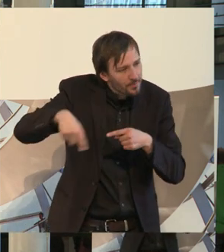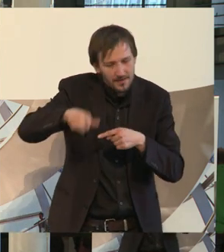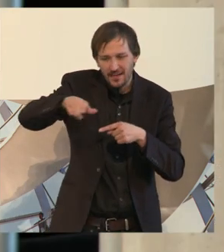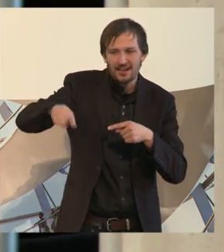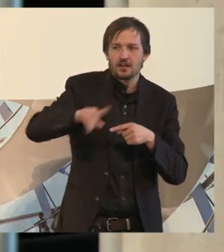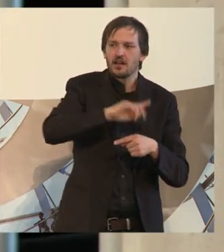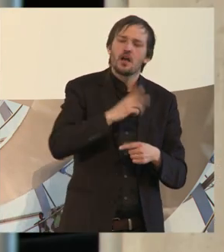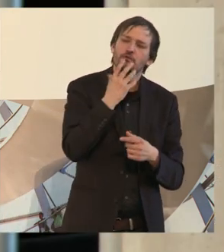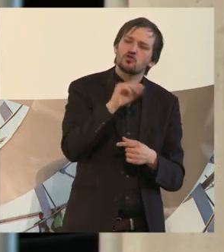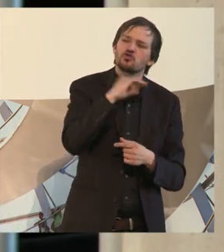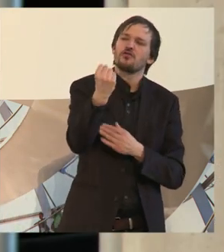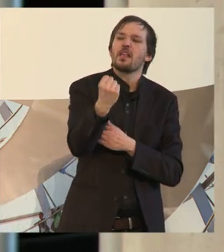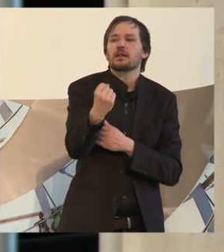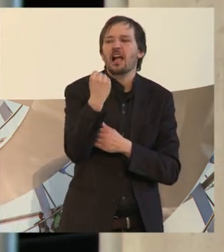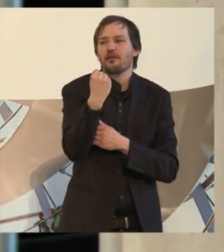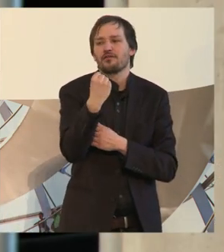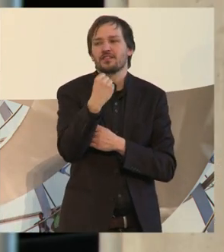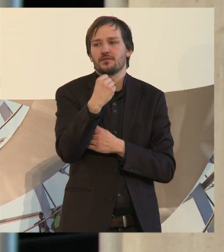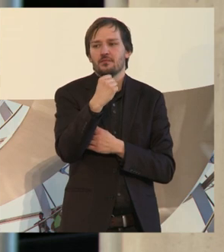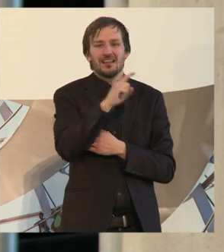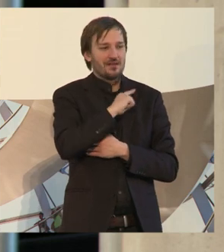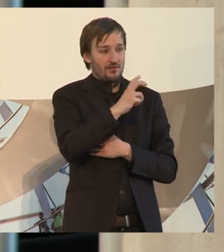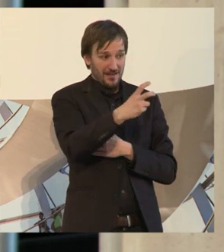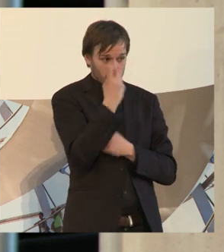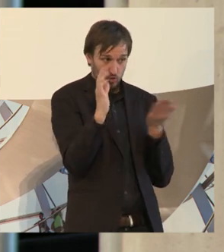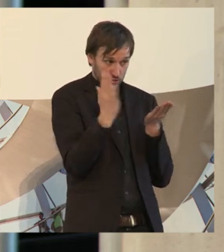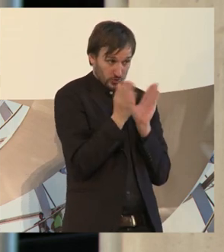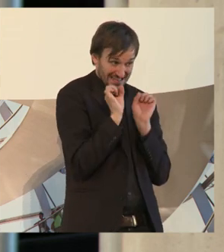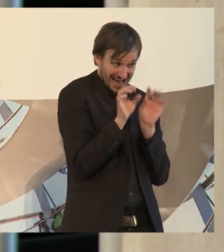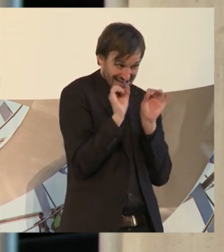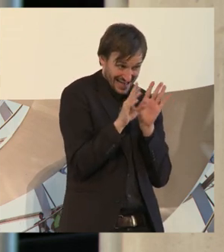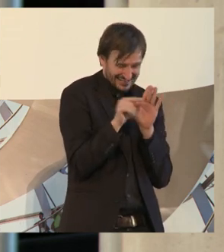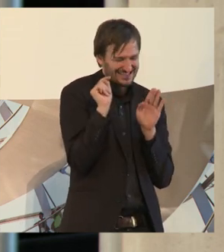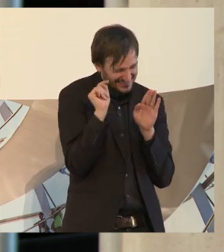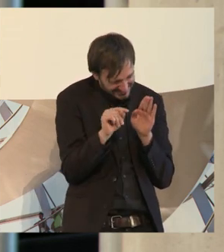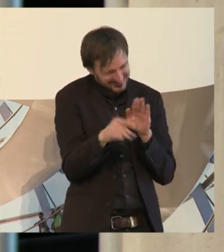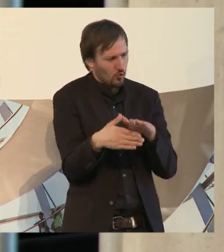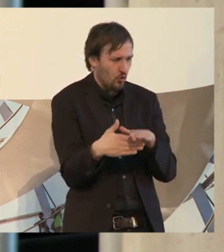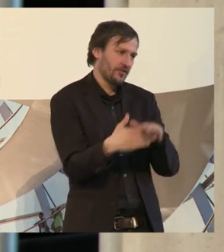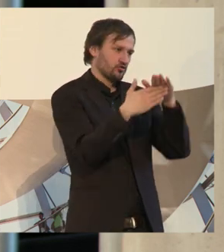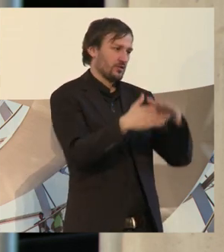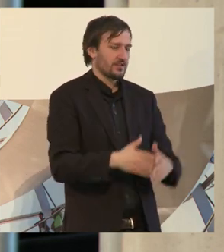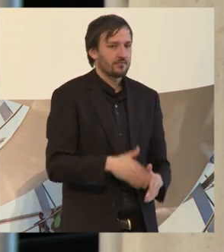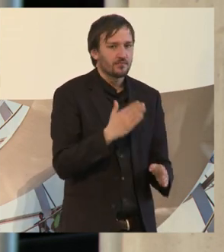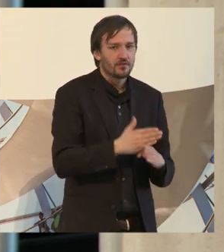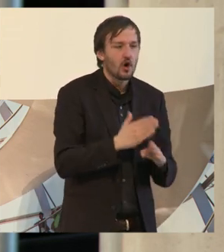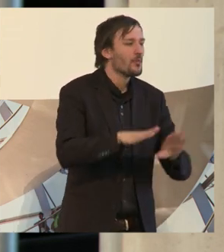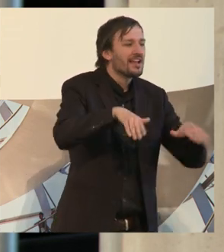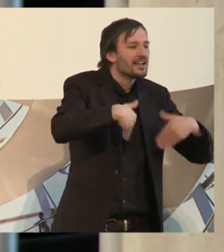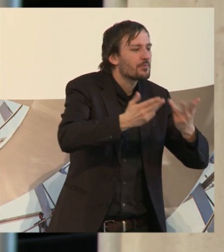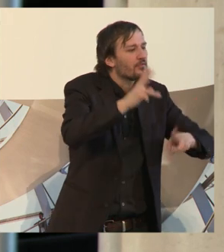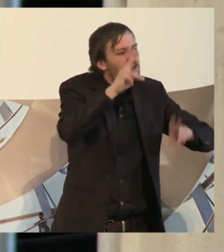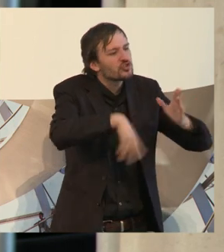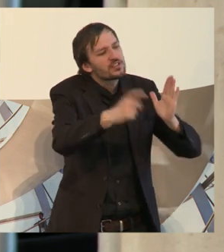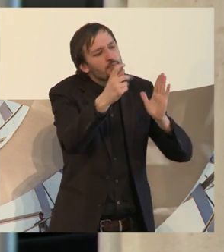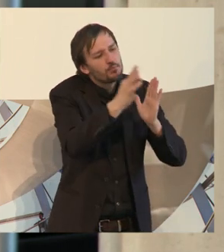die Kraft, das zu unterstützen, was ich versucht habe, in dieser Kurze heute rüber zu bringen. Weil das sind alles Dinge, die wir